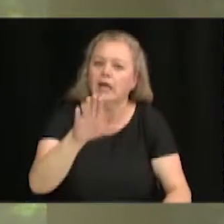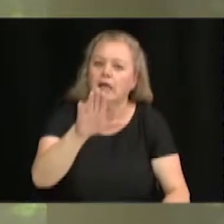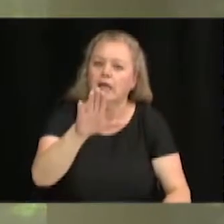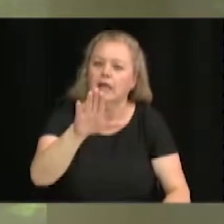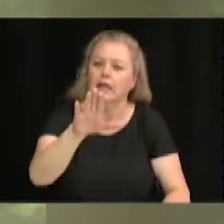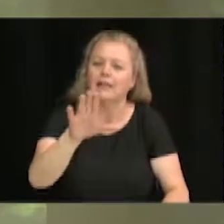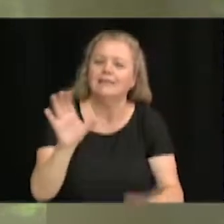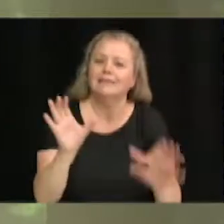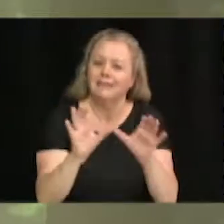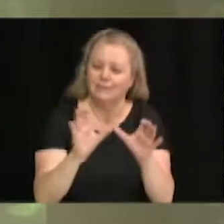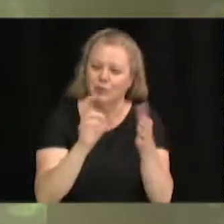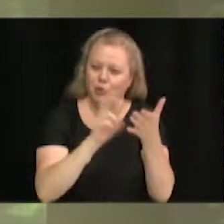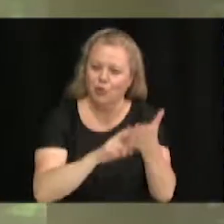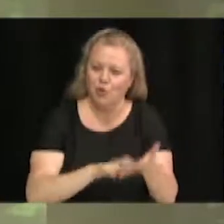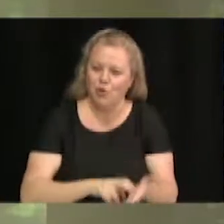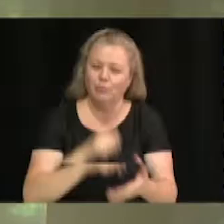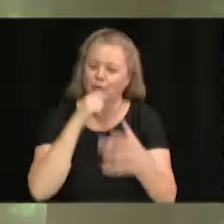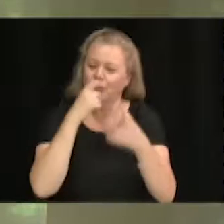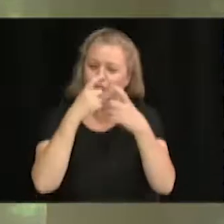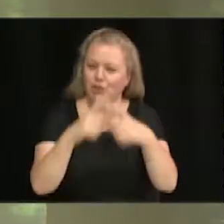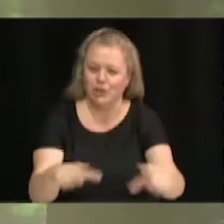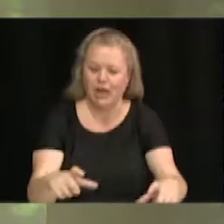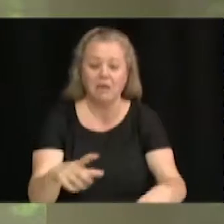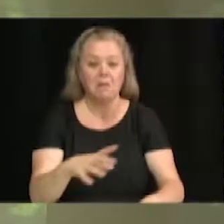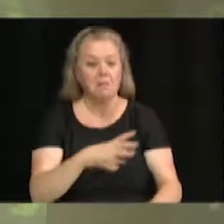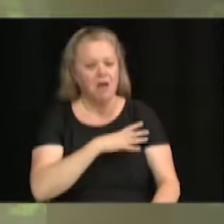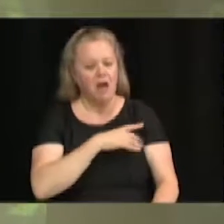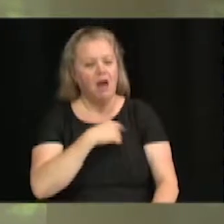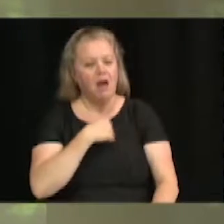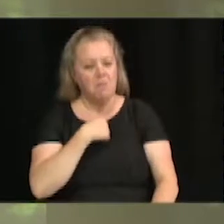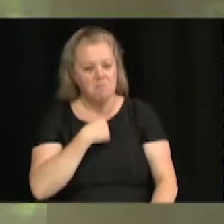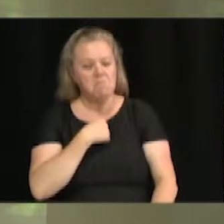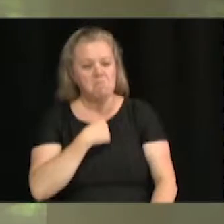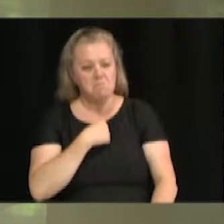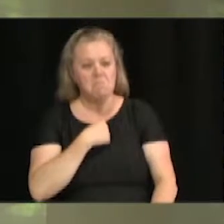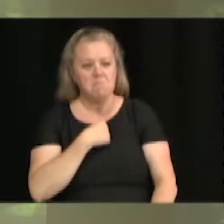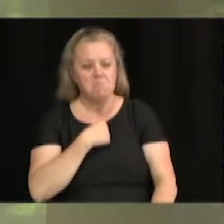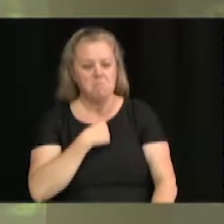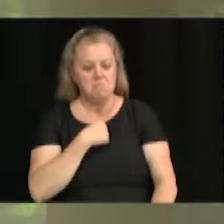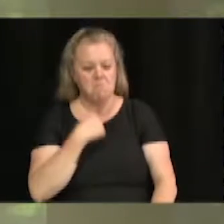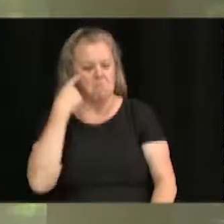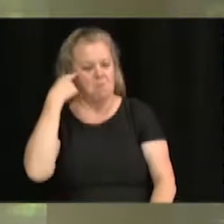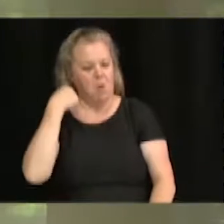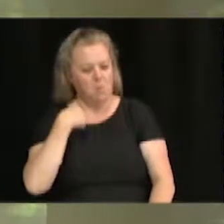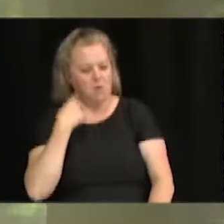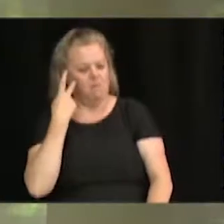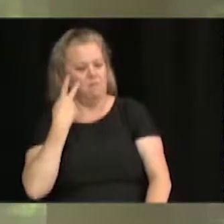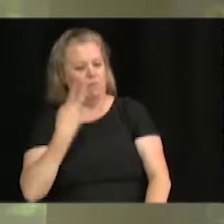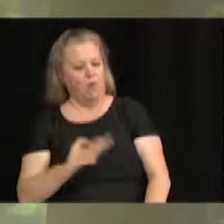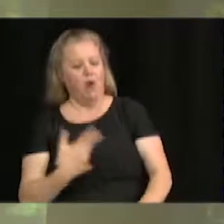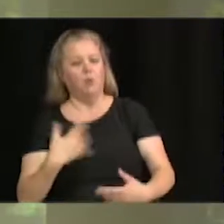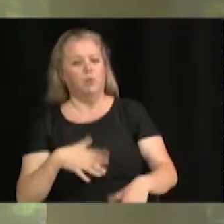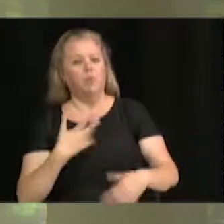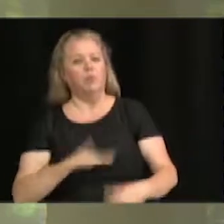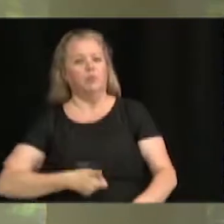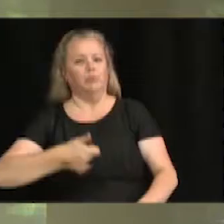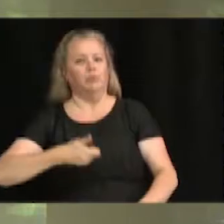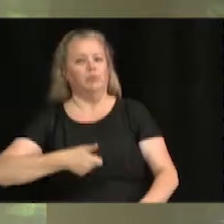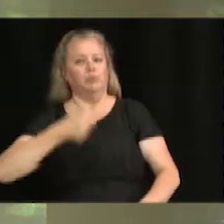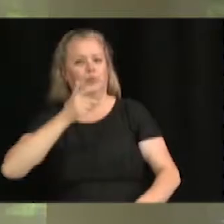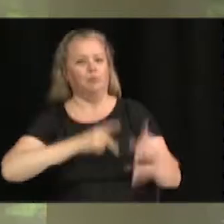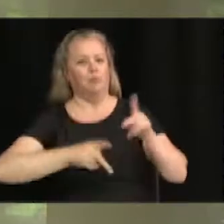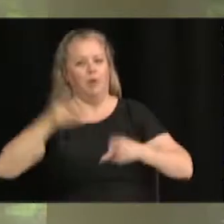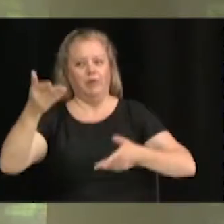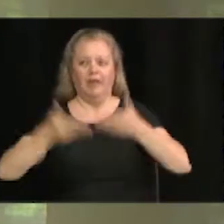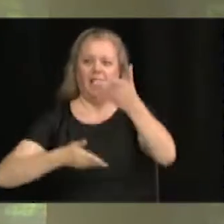Mais c'était quand même, je pense, un signe qu'il de plus en plus de gens qui se joignent à nous. Il y a